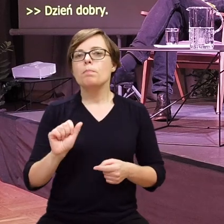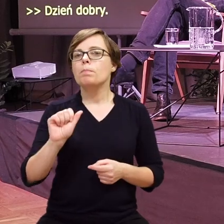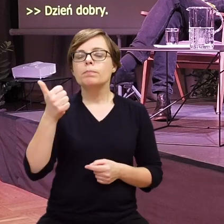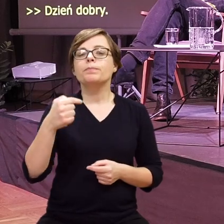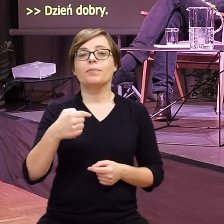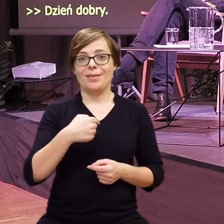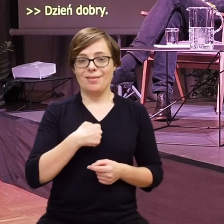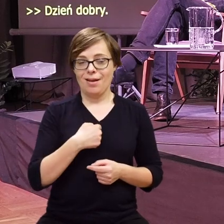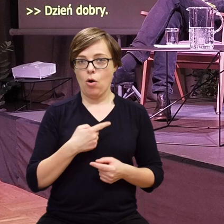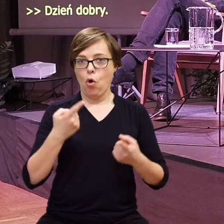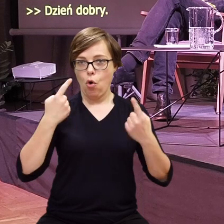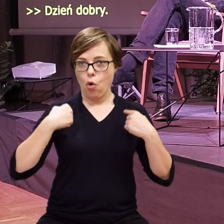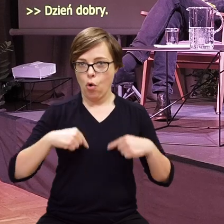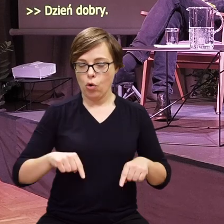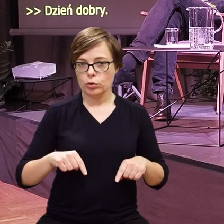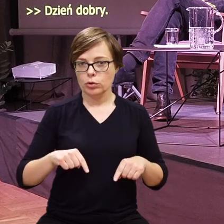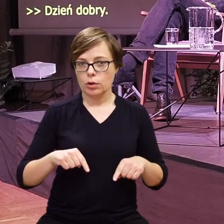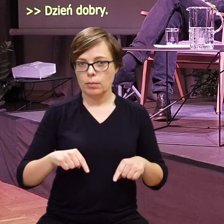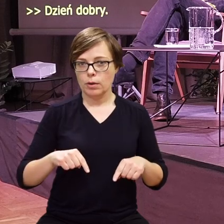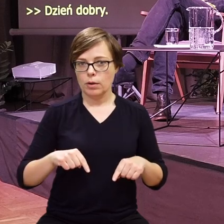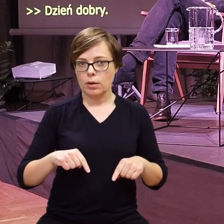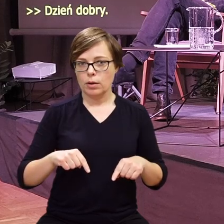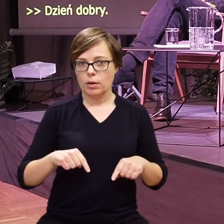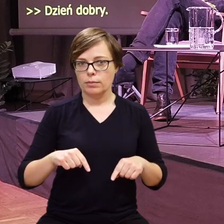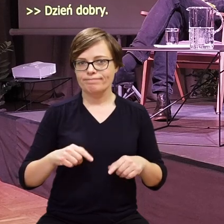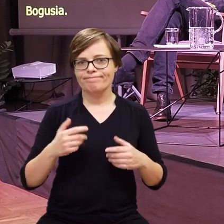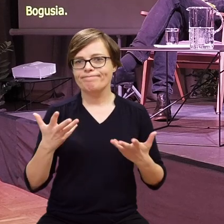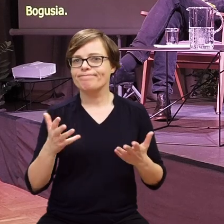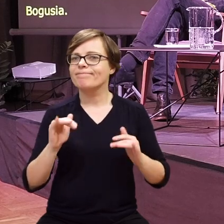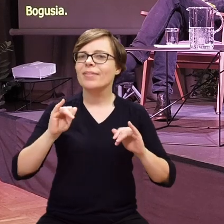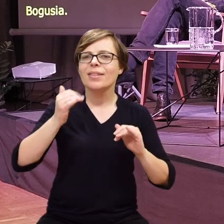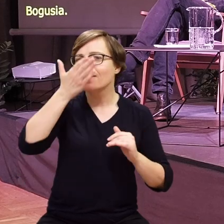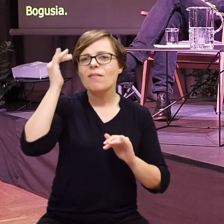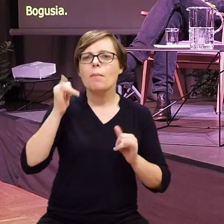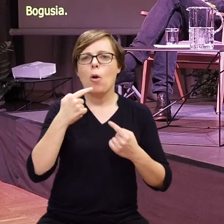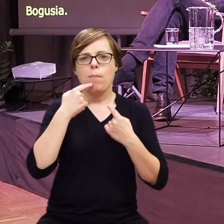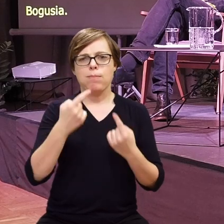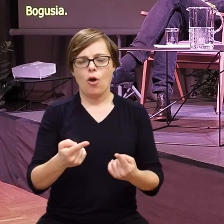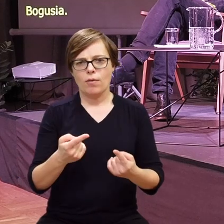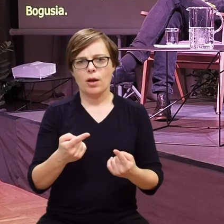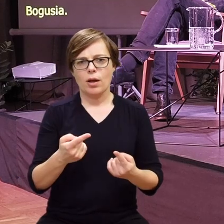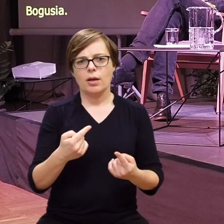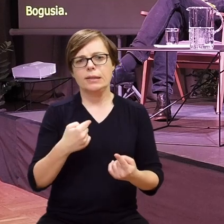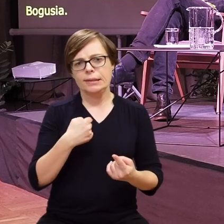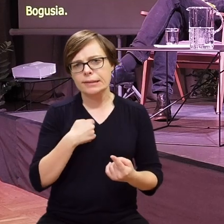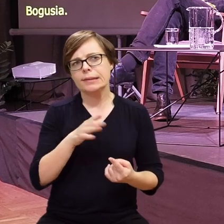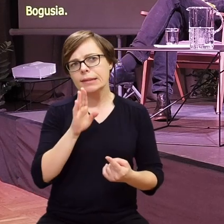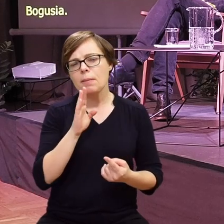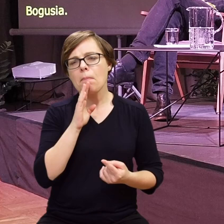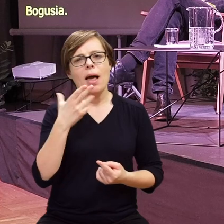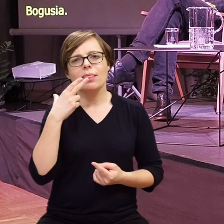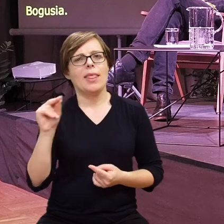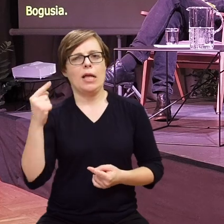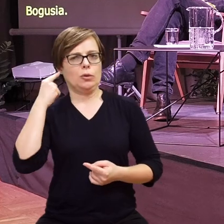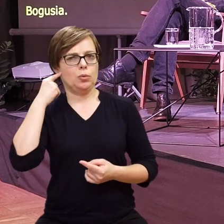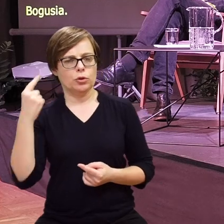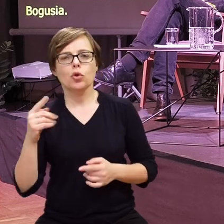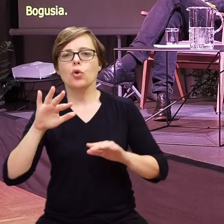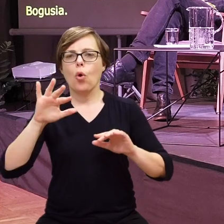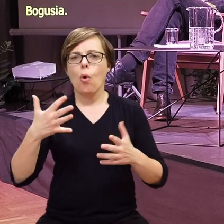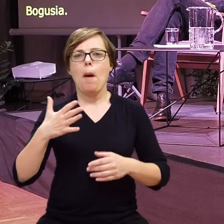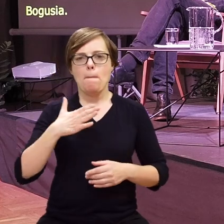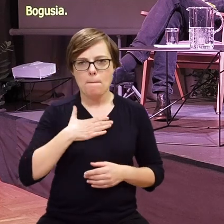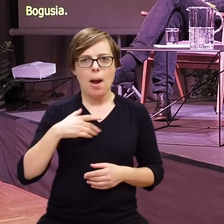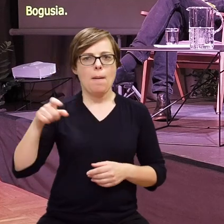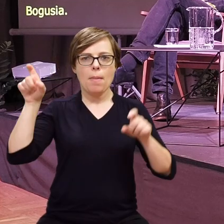osobą, właśnie nie wiem, jak to określić, wydaje mi się, że niesłyszącą, w sensie mam